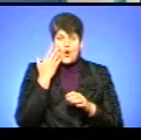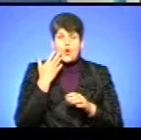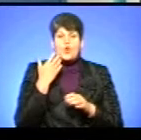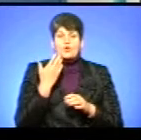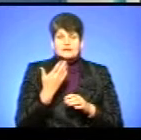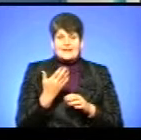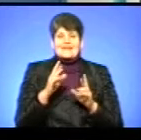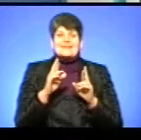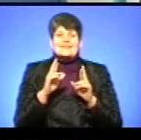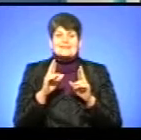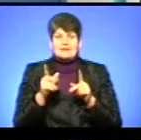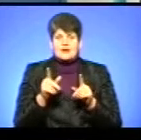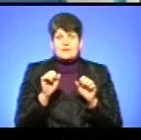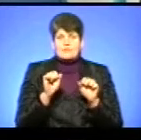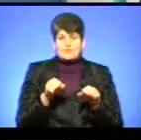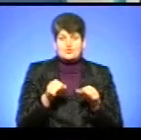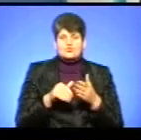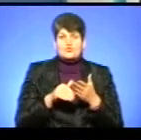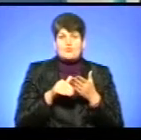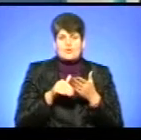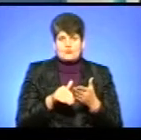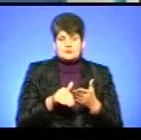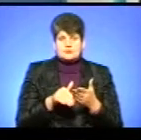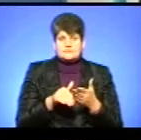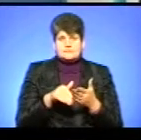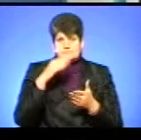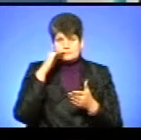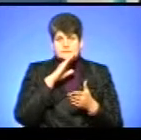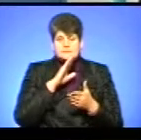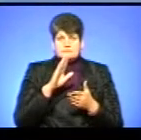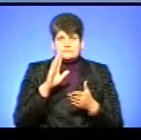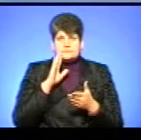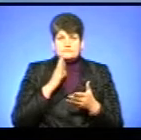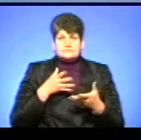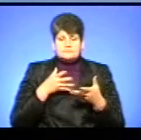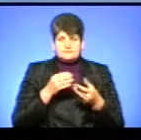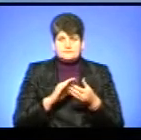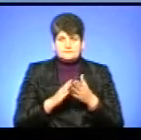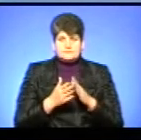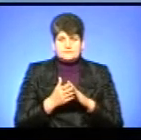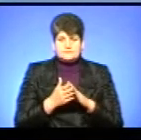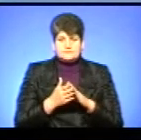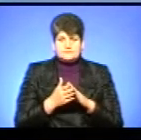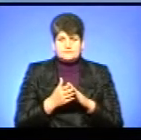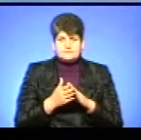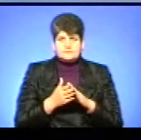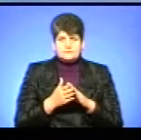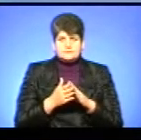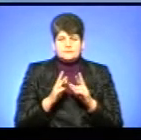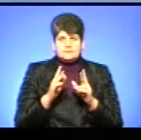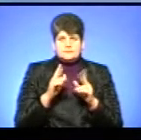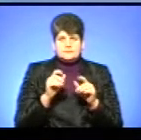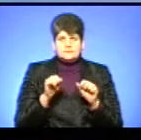безпосередньо і як можуть допомогти батьки, наприклад, вплинути на ситуацію? Як вони можуть, наприклад,